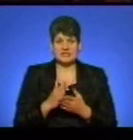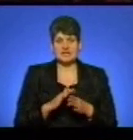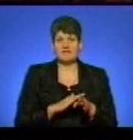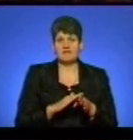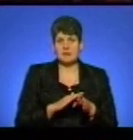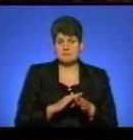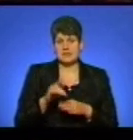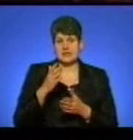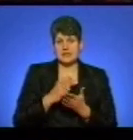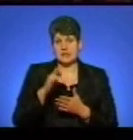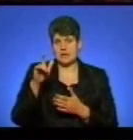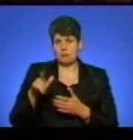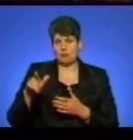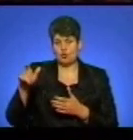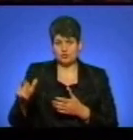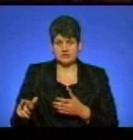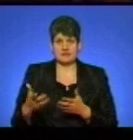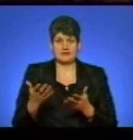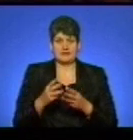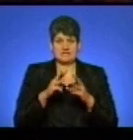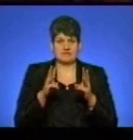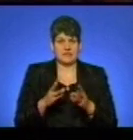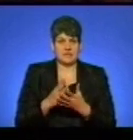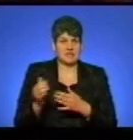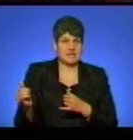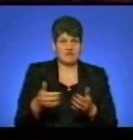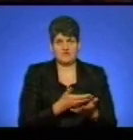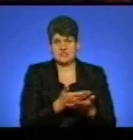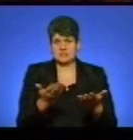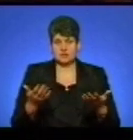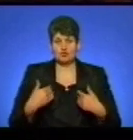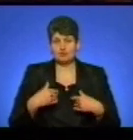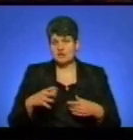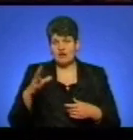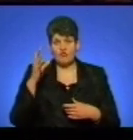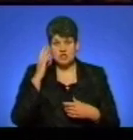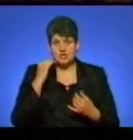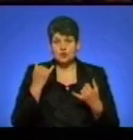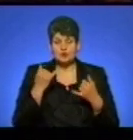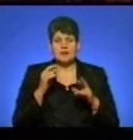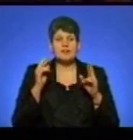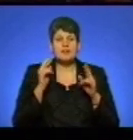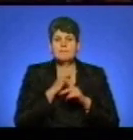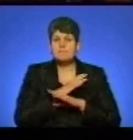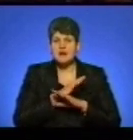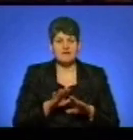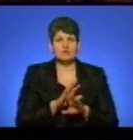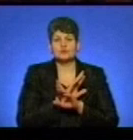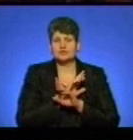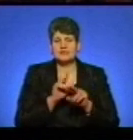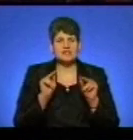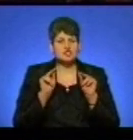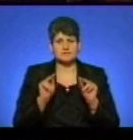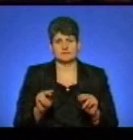постаті, які є святими практично для всіх. Тому я вважаю, що сьогодні десь неправильно, несправливо поступили,